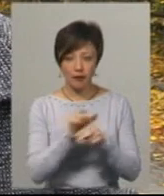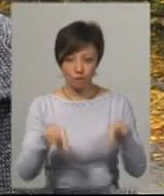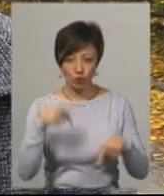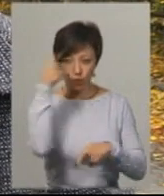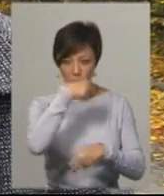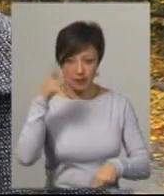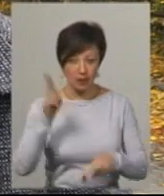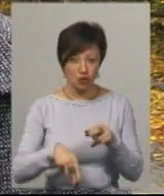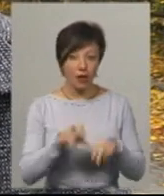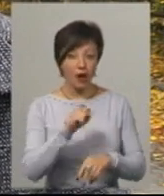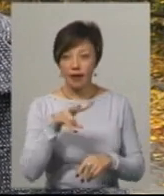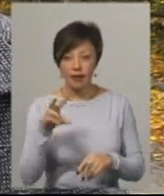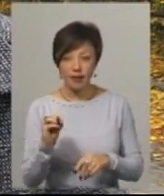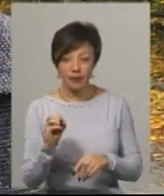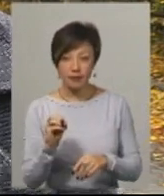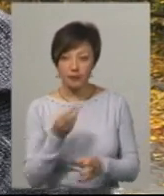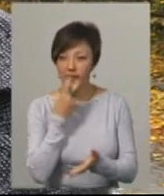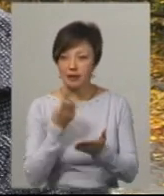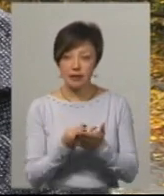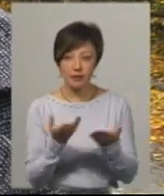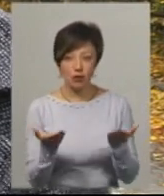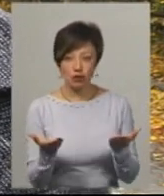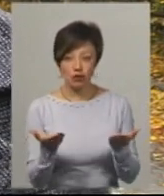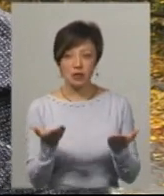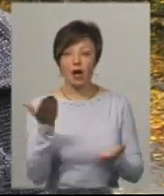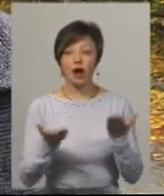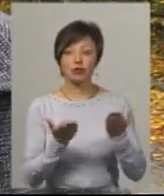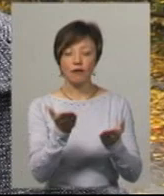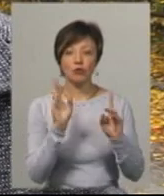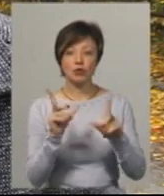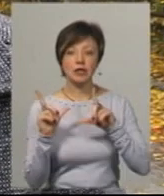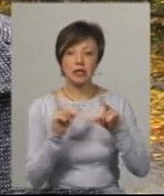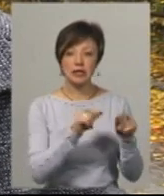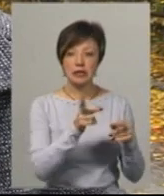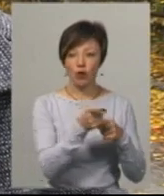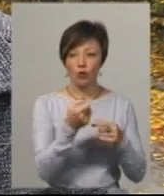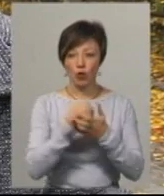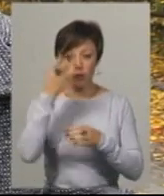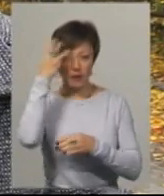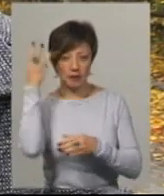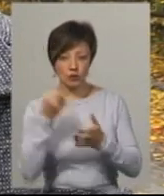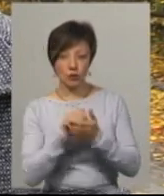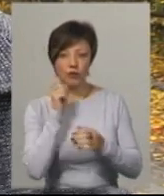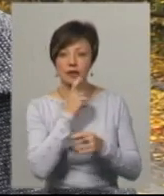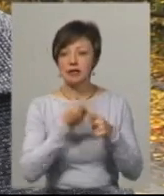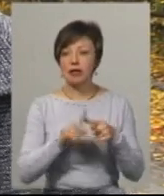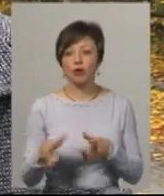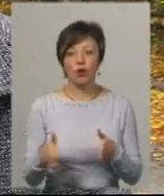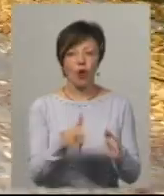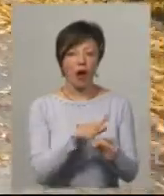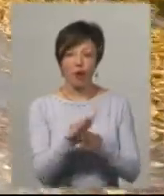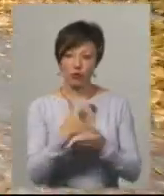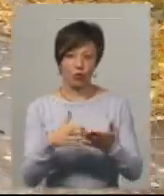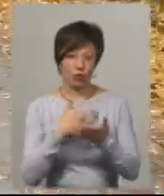закінчена, але дивлячись, якщо ви будете їхати з Тернополя до Хмельницька і з Хмельницька до Вінниці, цієї дороги абсолютно